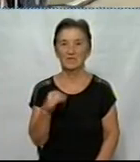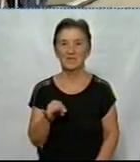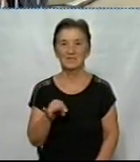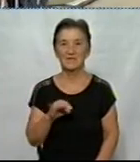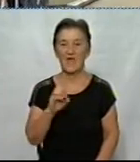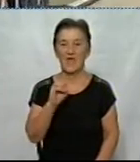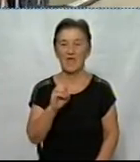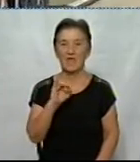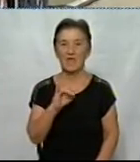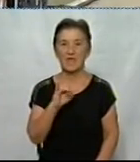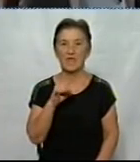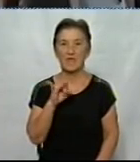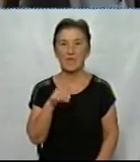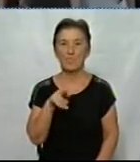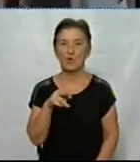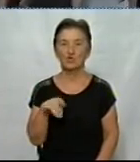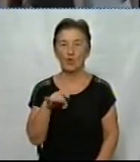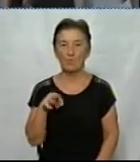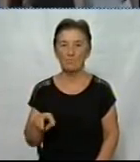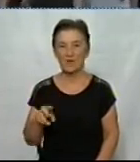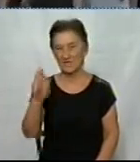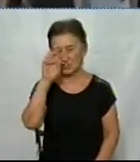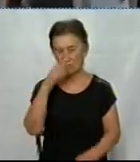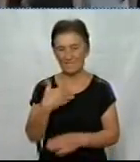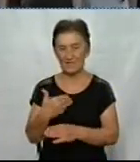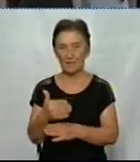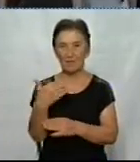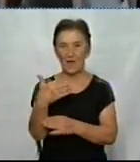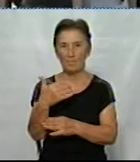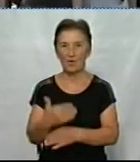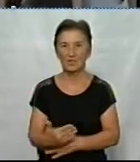Відкриття змагань починають з шикуванням. Піднімають державний прапор України.